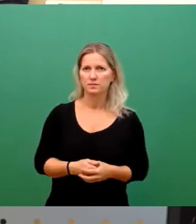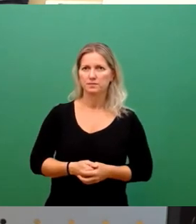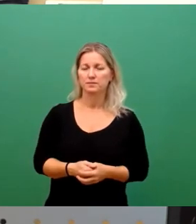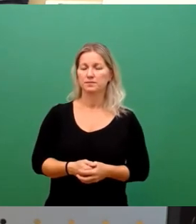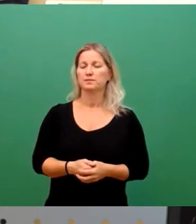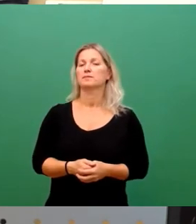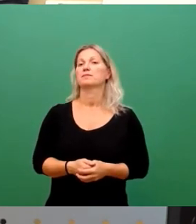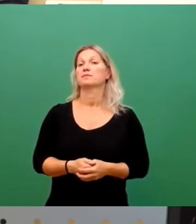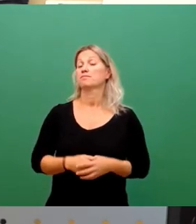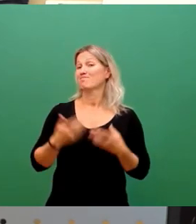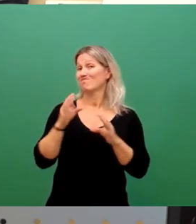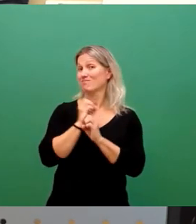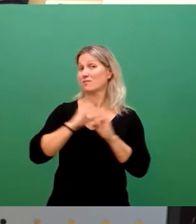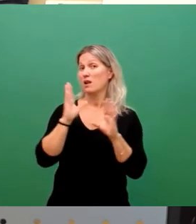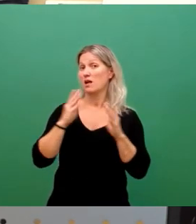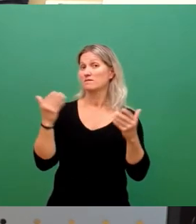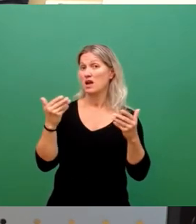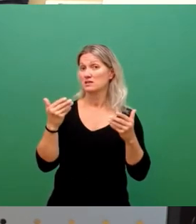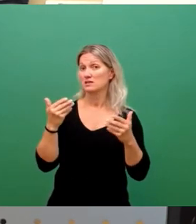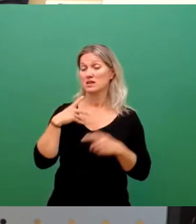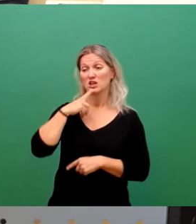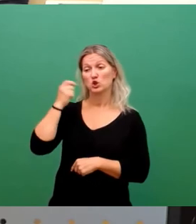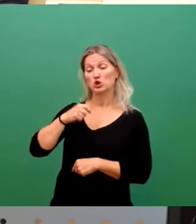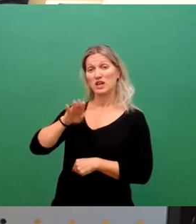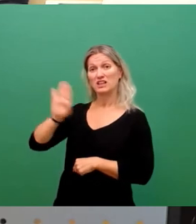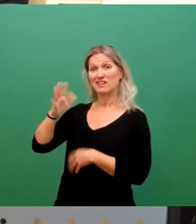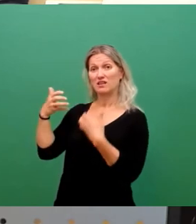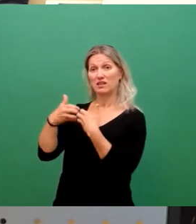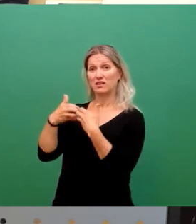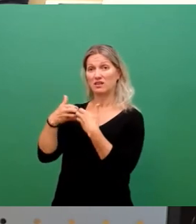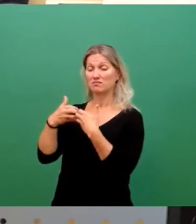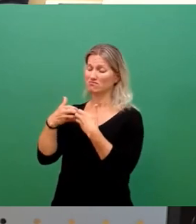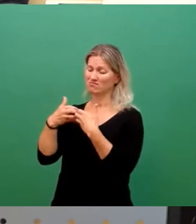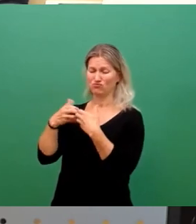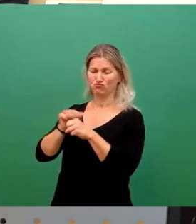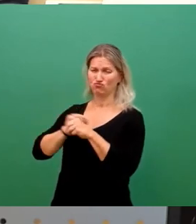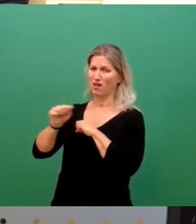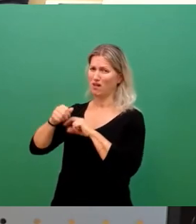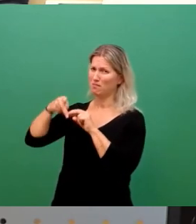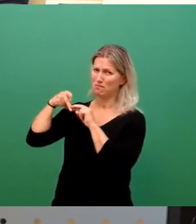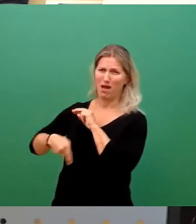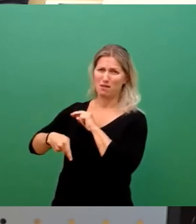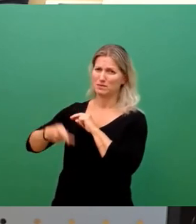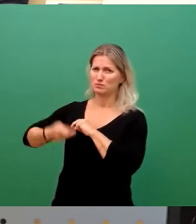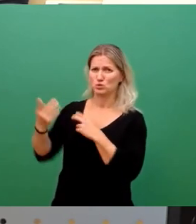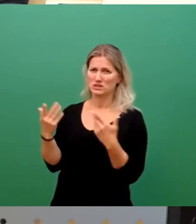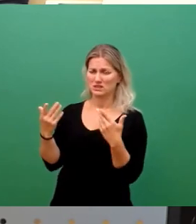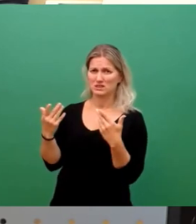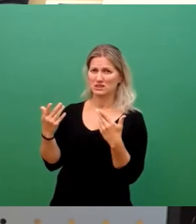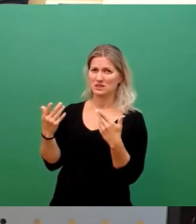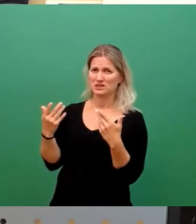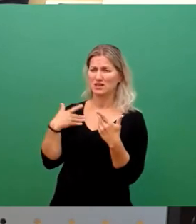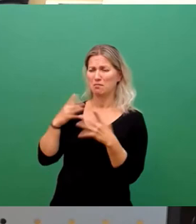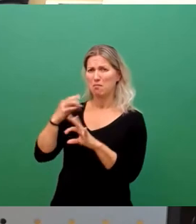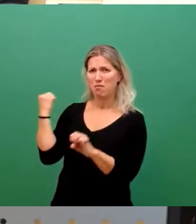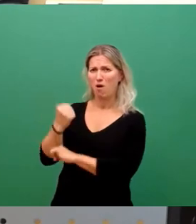der Krieg in der Ukraine muss so schnell wie möglich beendet werden. Und das Morden und Blutvergießen muss